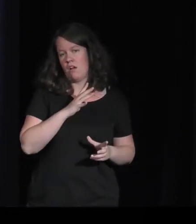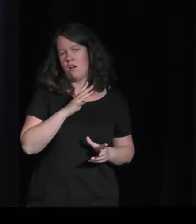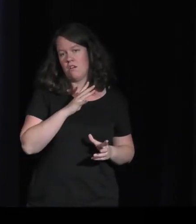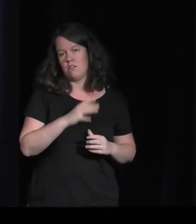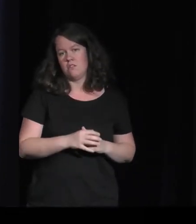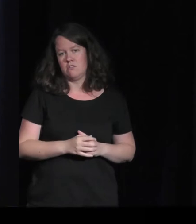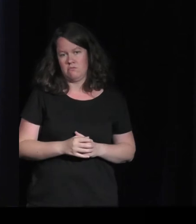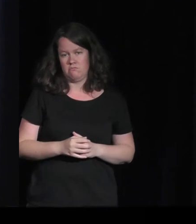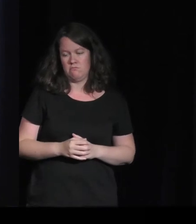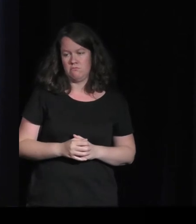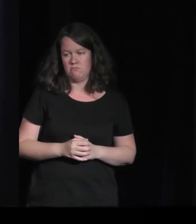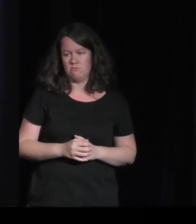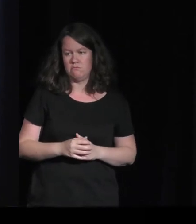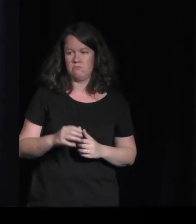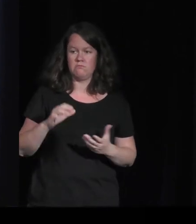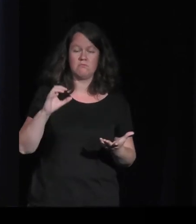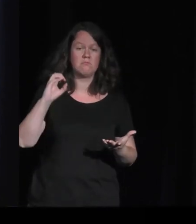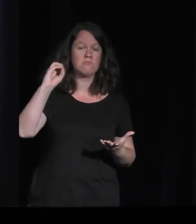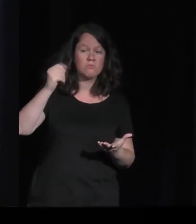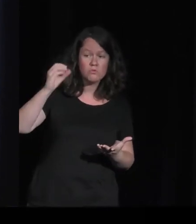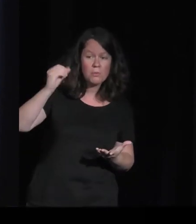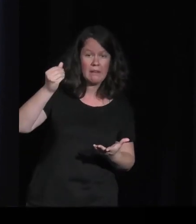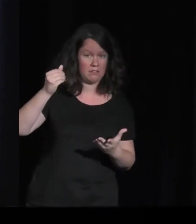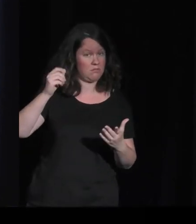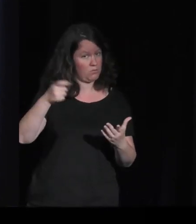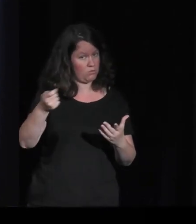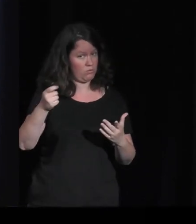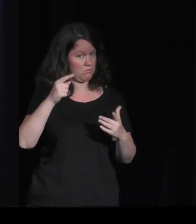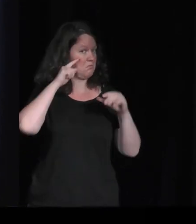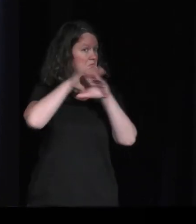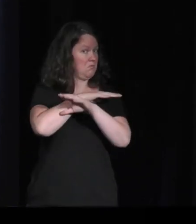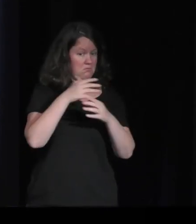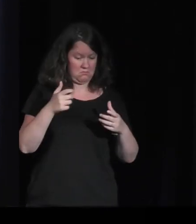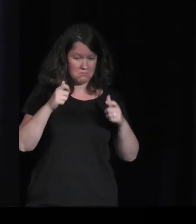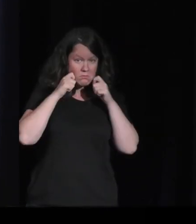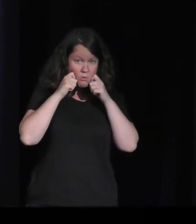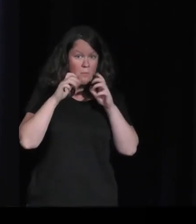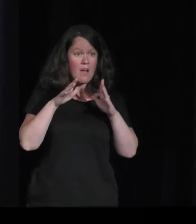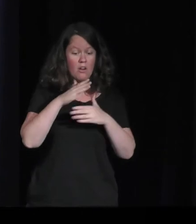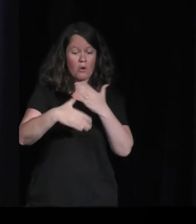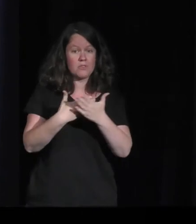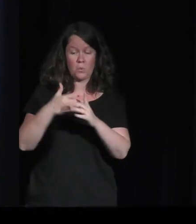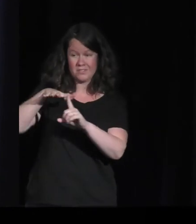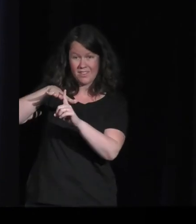dématérialisé. Eh bien non, il est très lourdement matérialisé par des serveurs, des infrastructures, des câbles qui relient tout ça, etc.